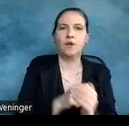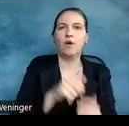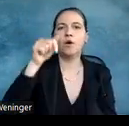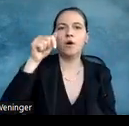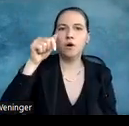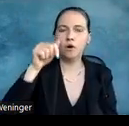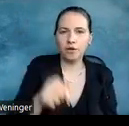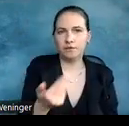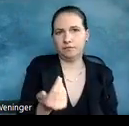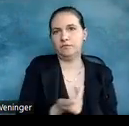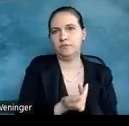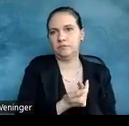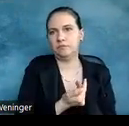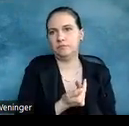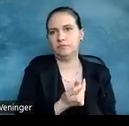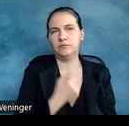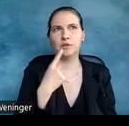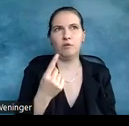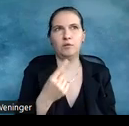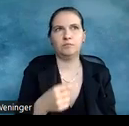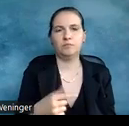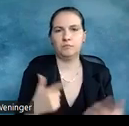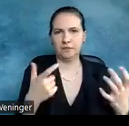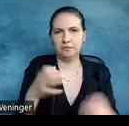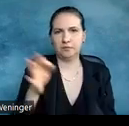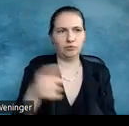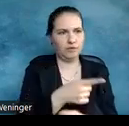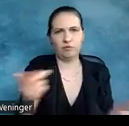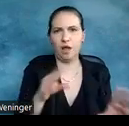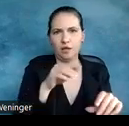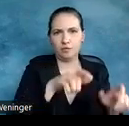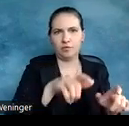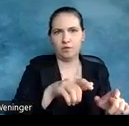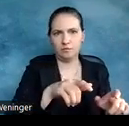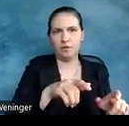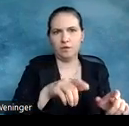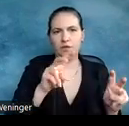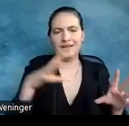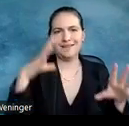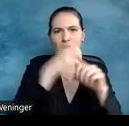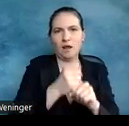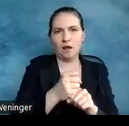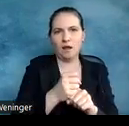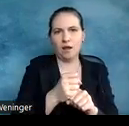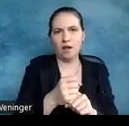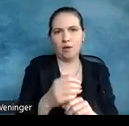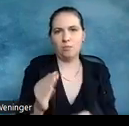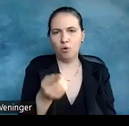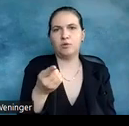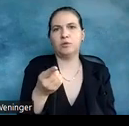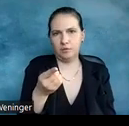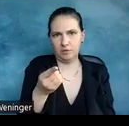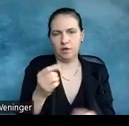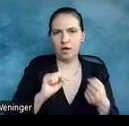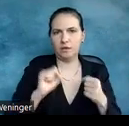haben mittlerweile mehr als 70% der Nutzenden häufig Dark Mode aktiv, weil es sie besser unterstützt in der